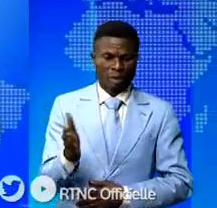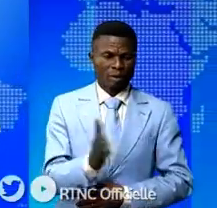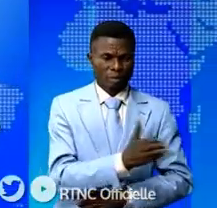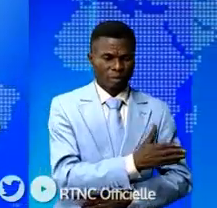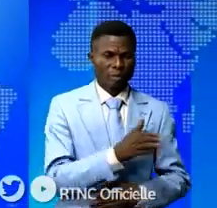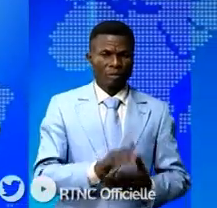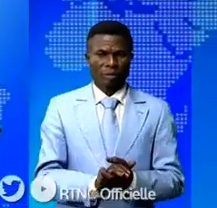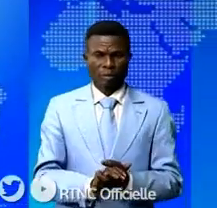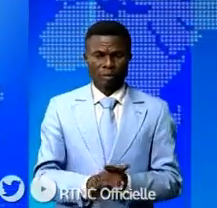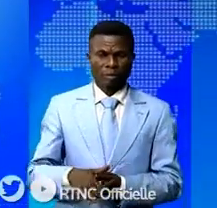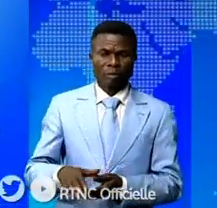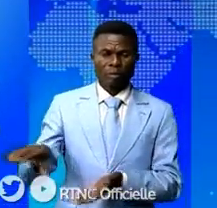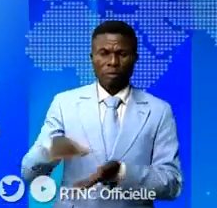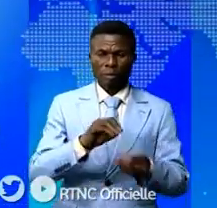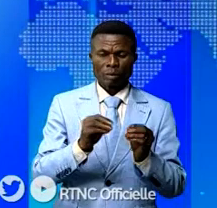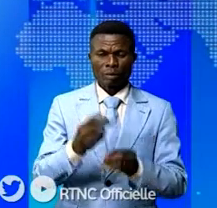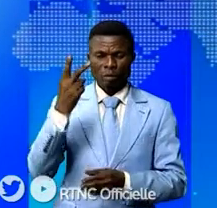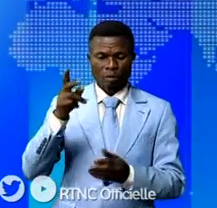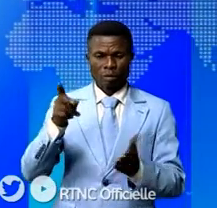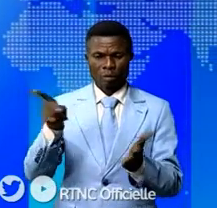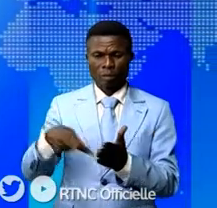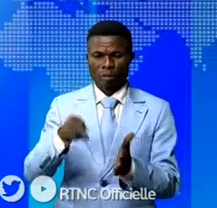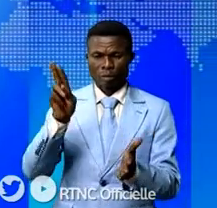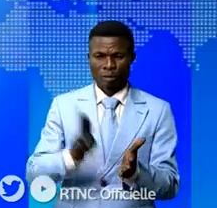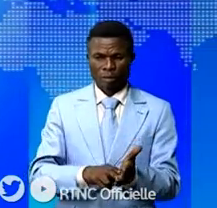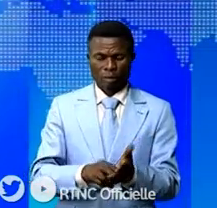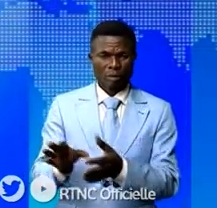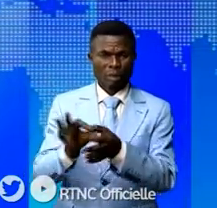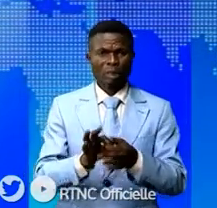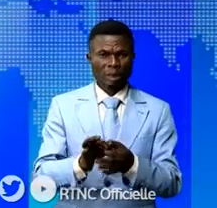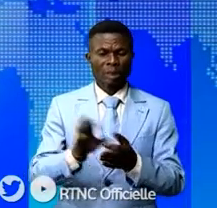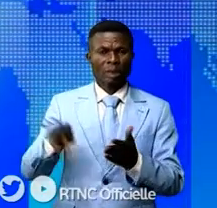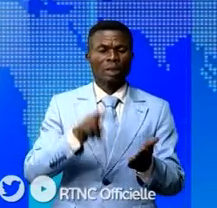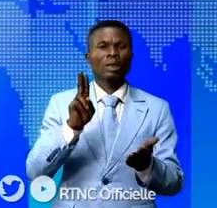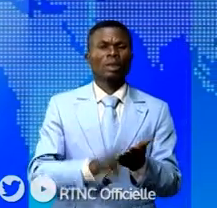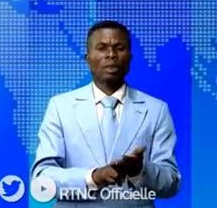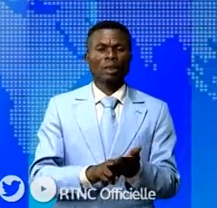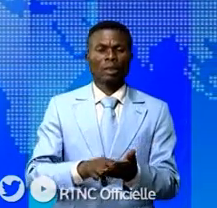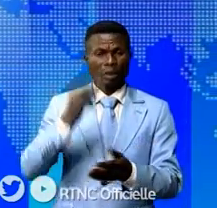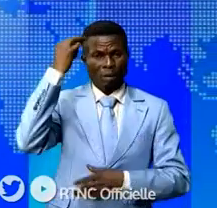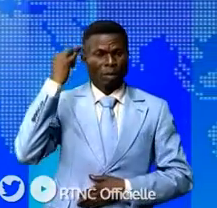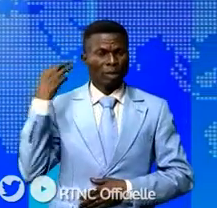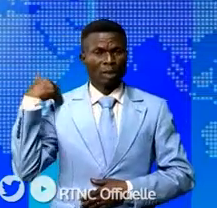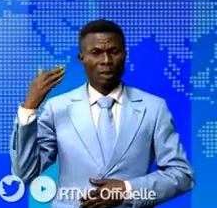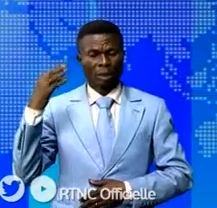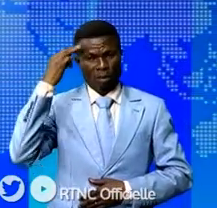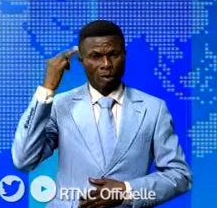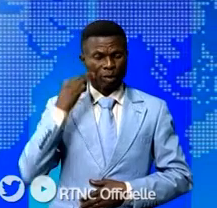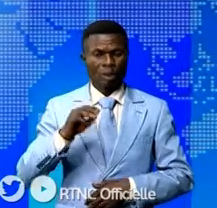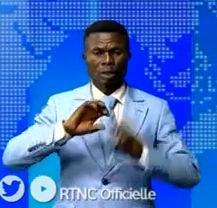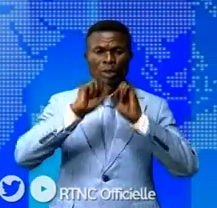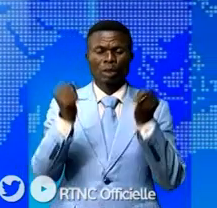L'avenant numéro 2 au protocole d'accord de collaboration a été signé entre le ministre d'État, ministre des